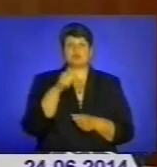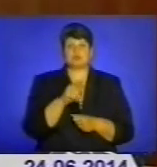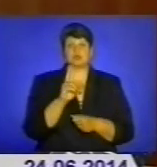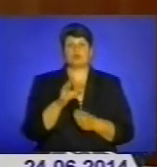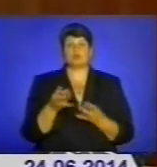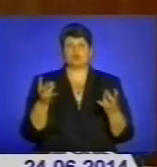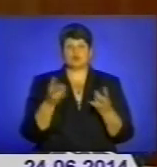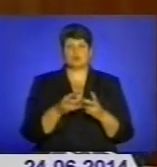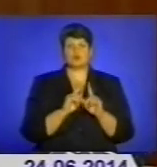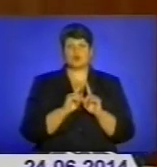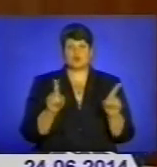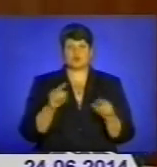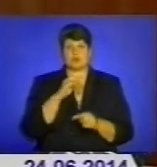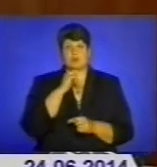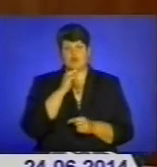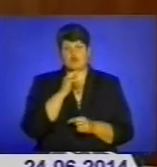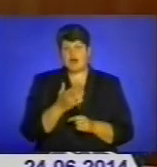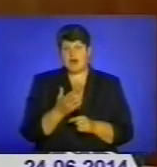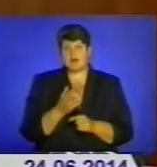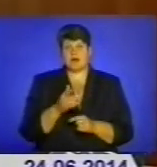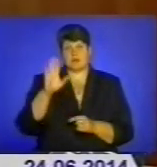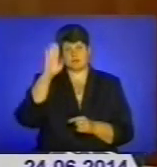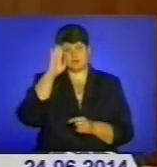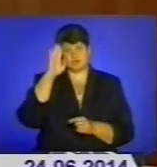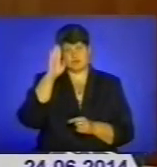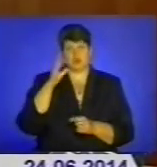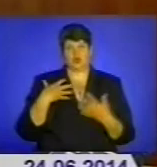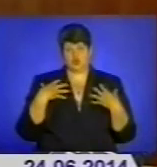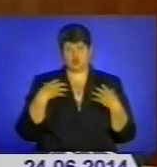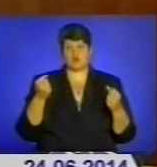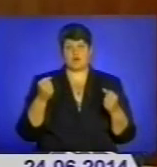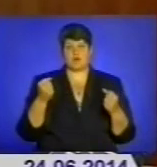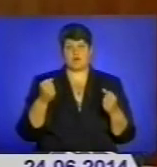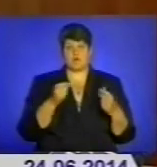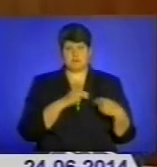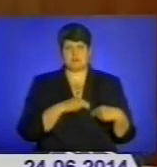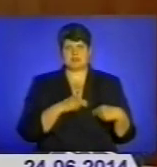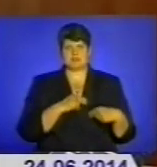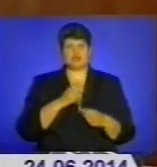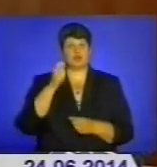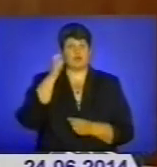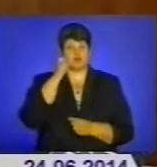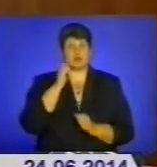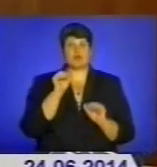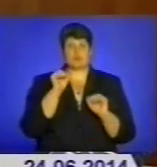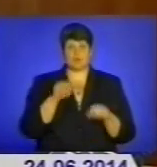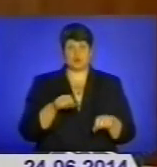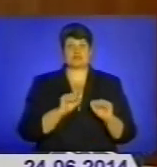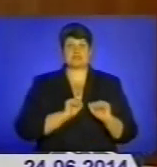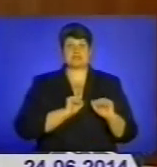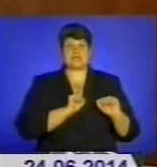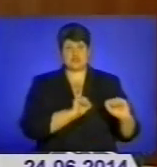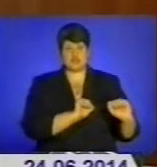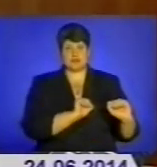потребує особливої уваги, а чоловіки такого здорового, працездатного віку, які дійсно можуть захищати